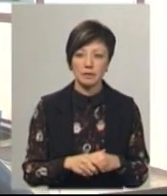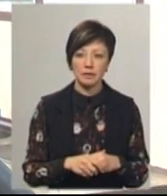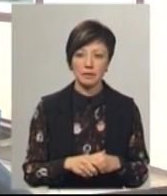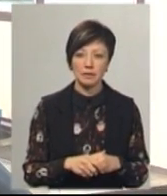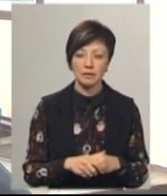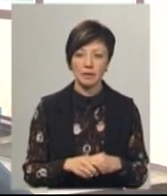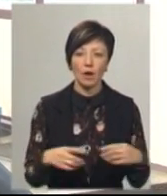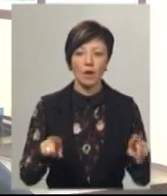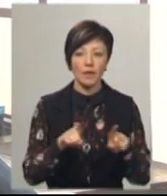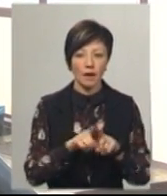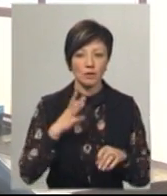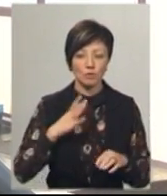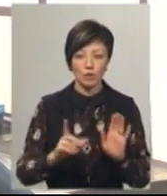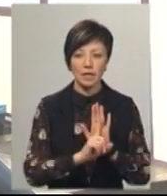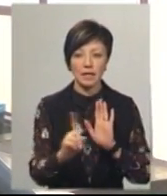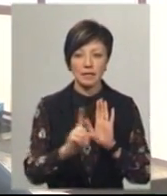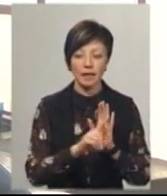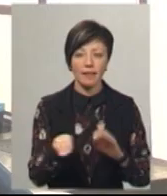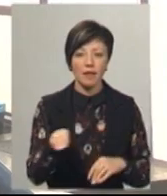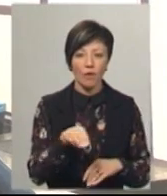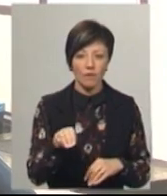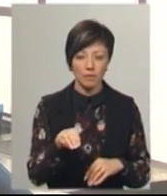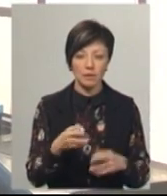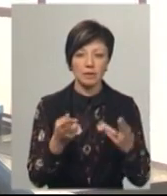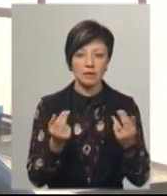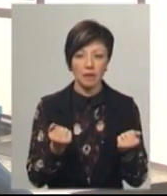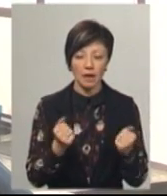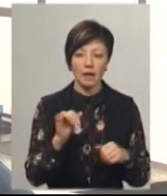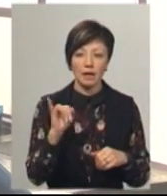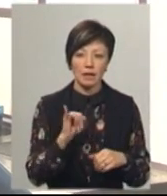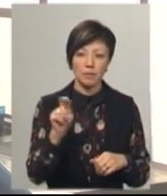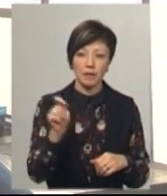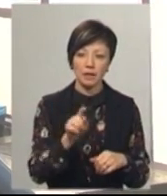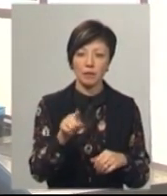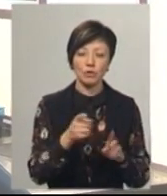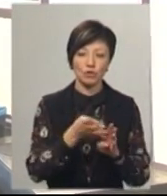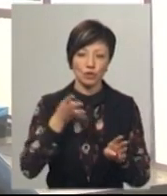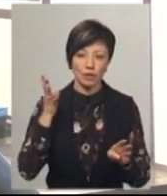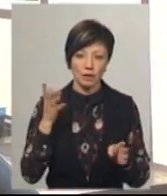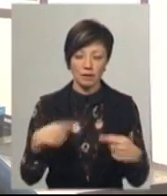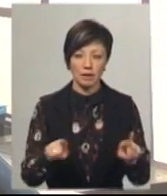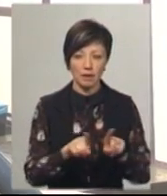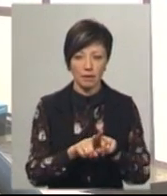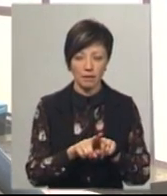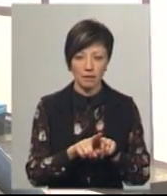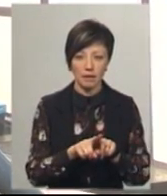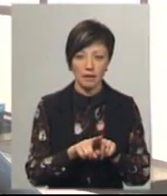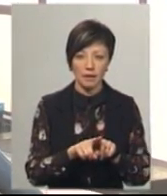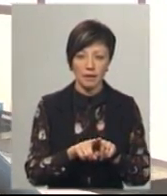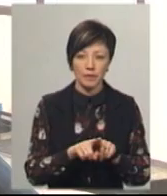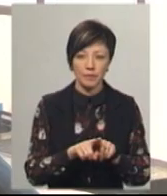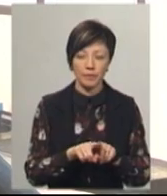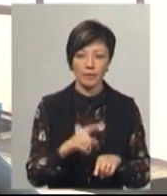А так змушені їздити в Теофіполь, якщо щось? Ну, так, там приїдеш, там теж черга така. Ну, шо та,